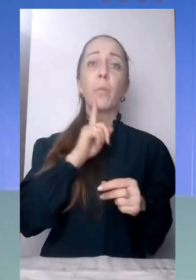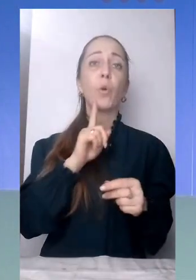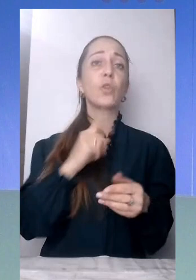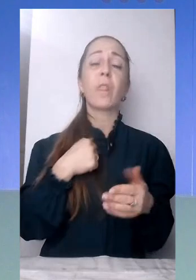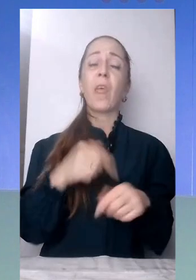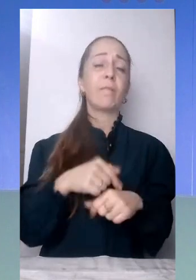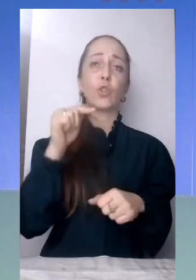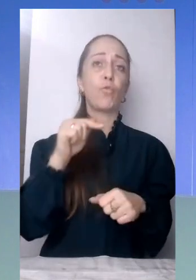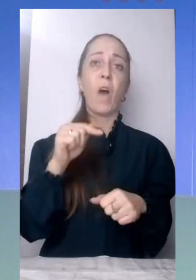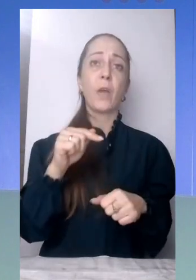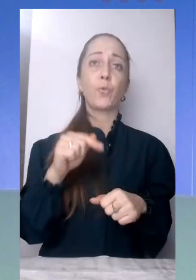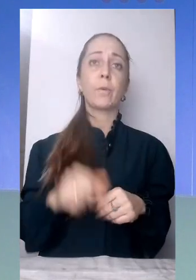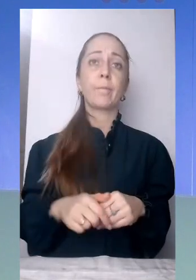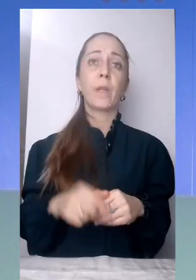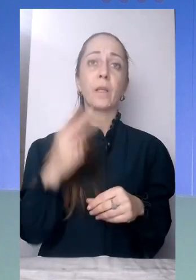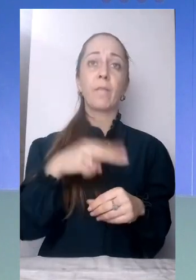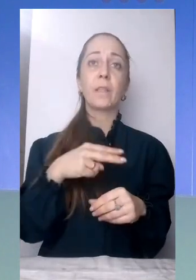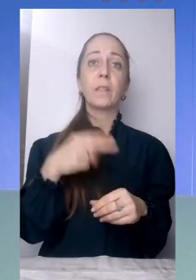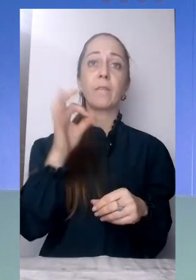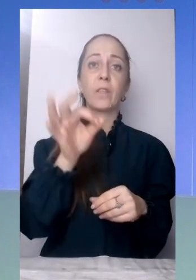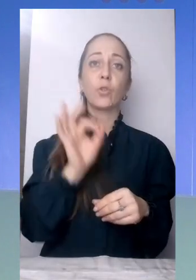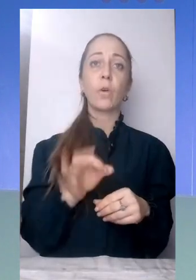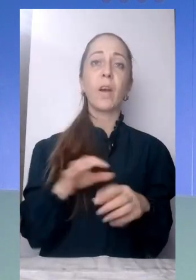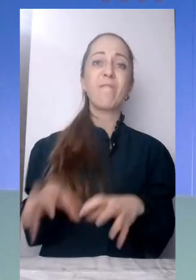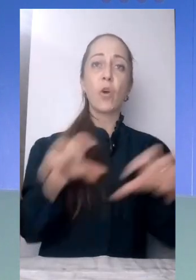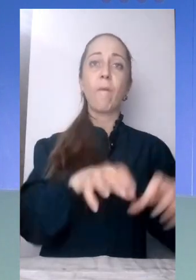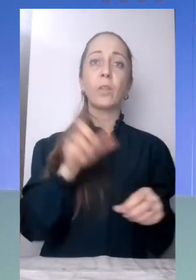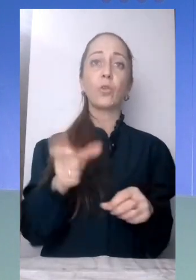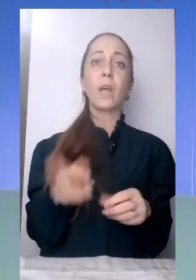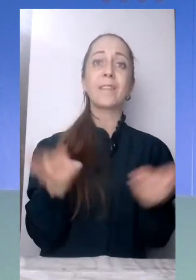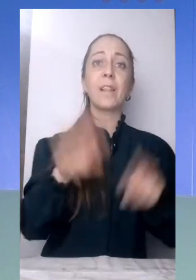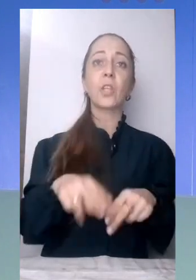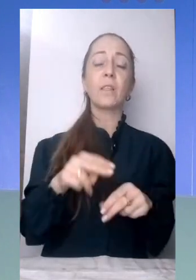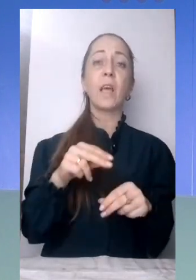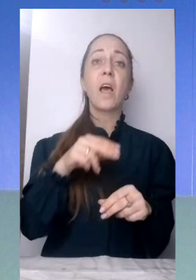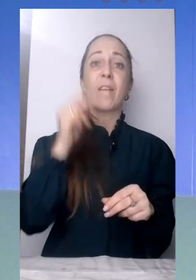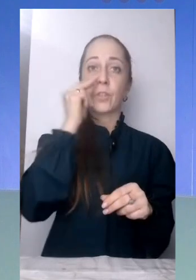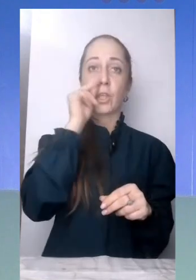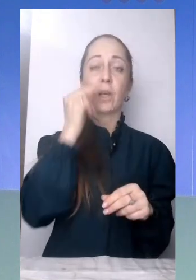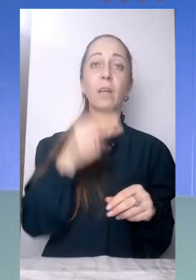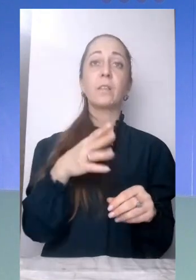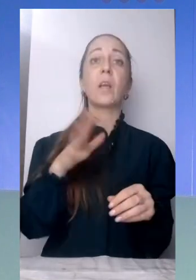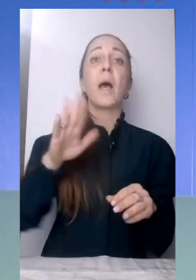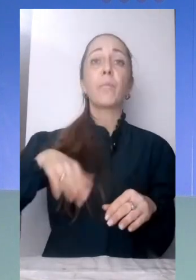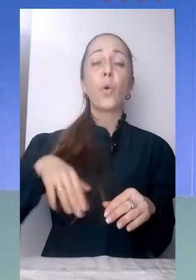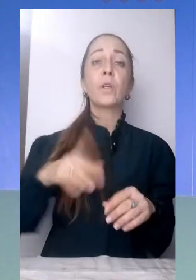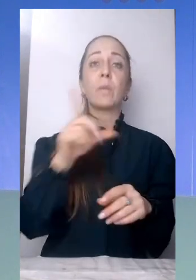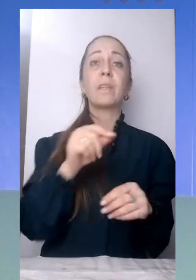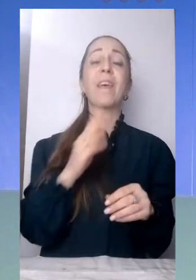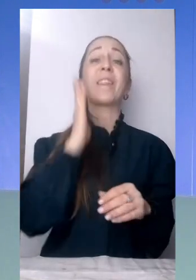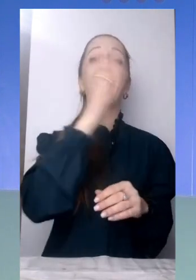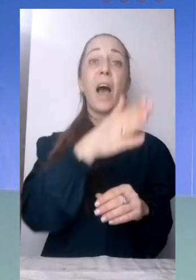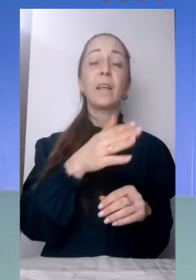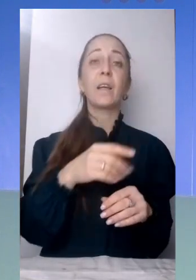20% евакуйованих людей залишається у Черкасах, решта після перепочинку їде далі, розповіла заступниця міського голови Марина